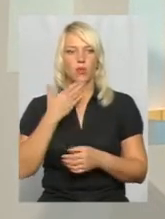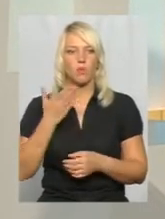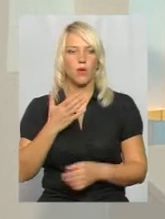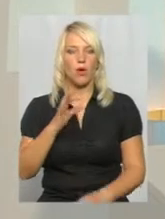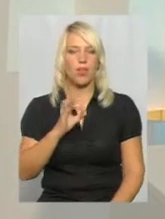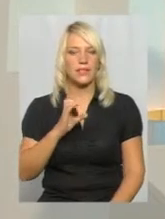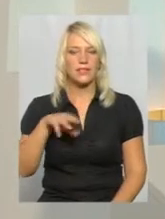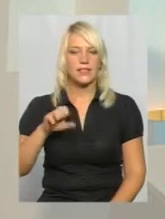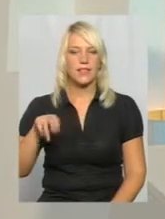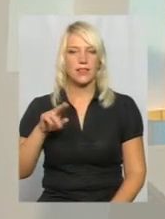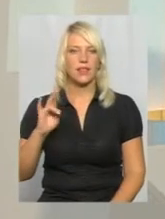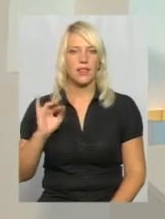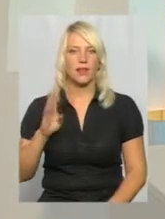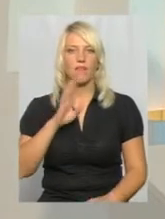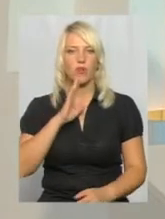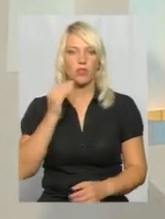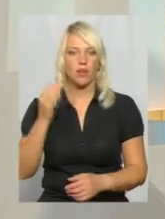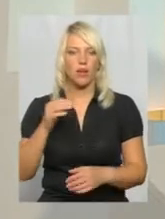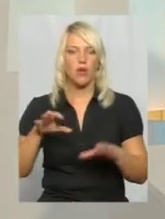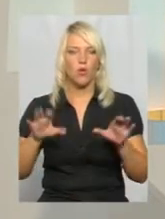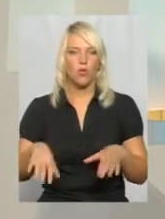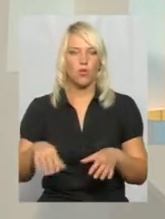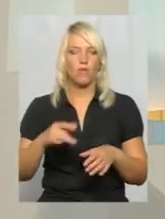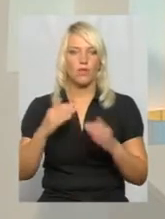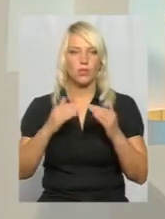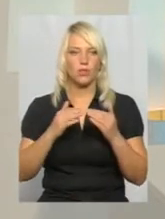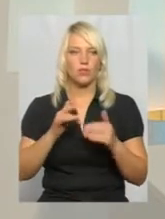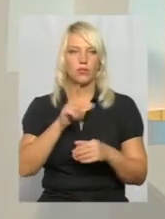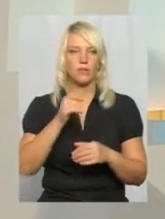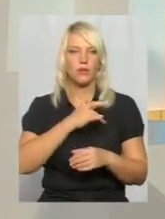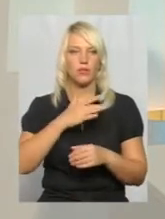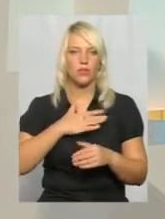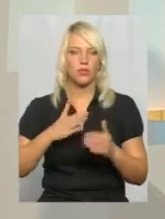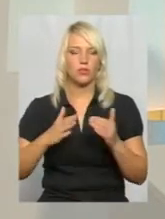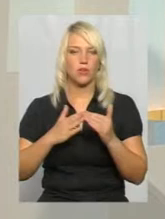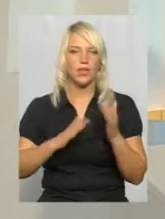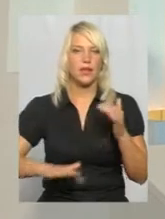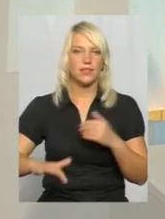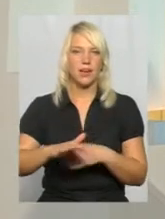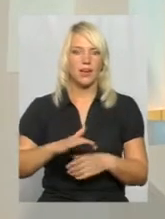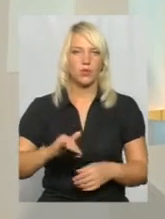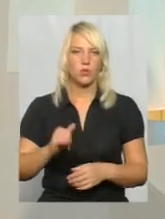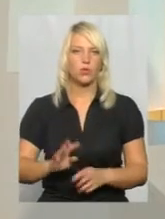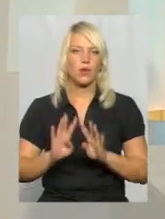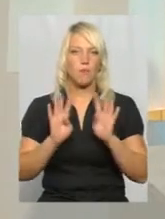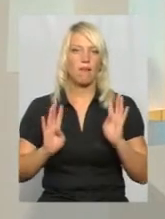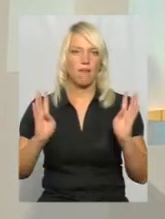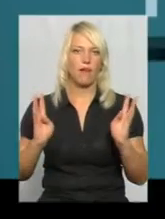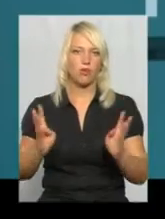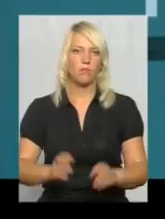Старник, вона голова ОСББ в будинку з приватизованою ділянкою і парканом. Далі у коментарі детальніше.